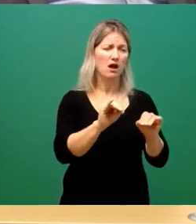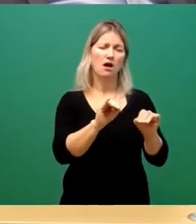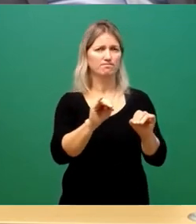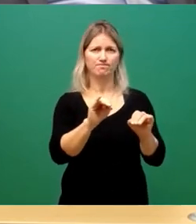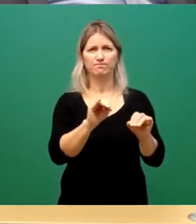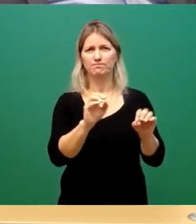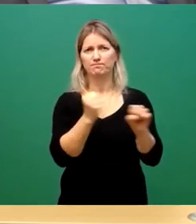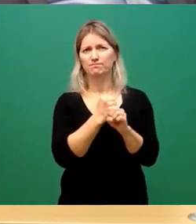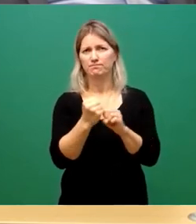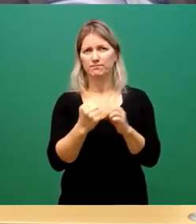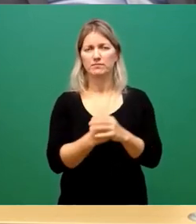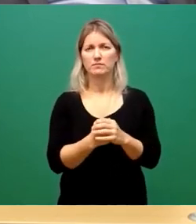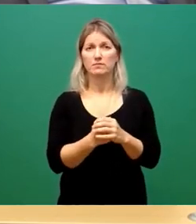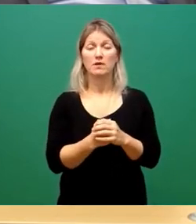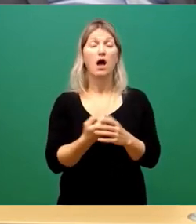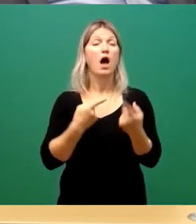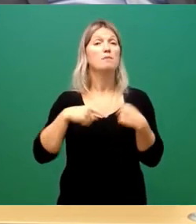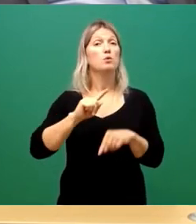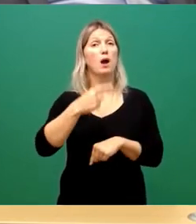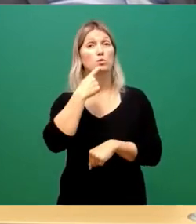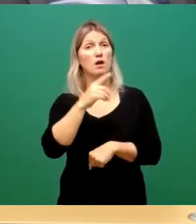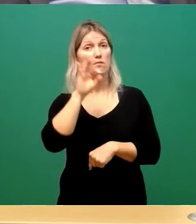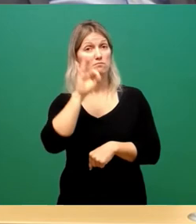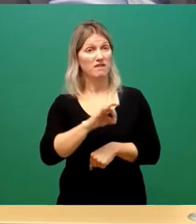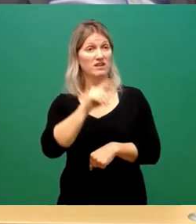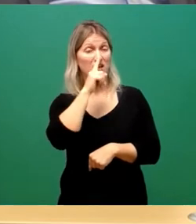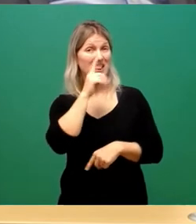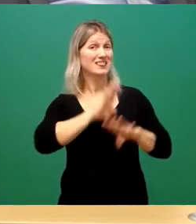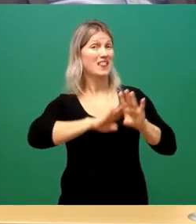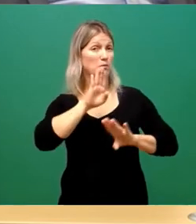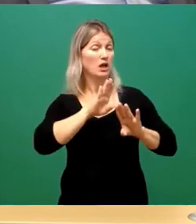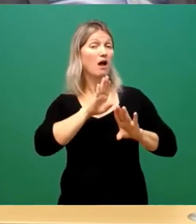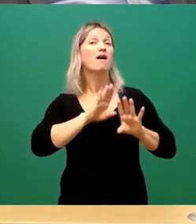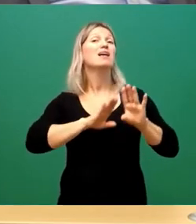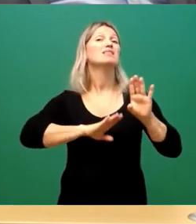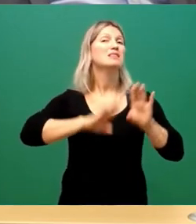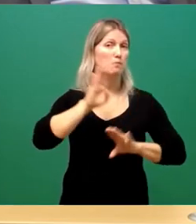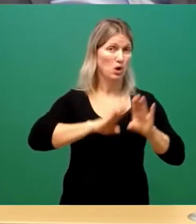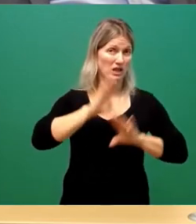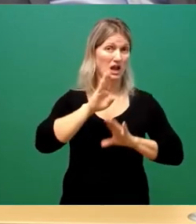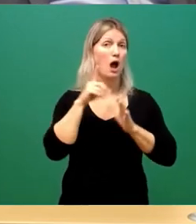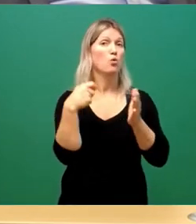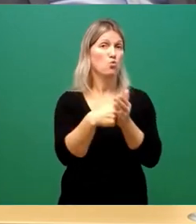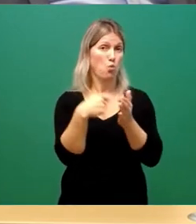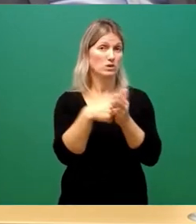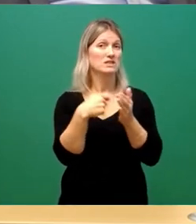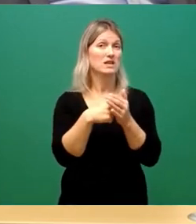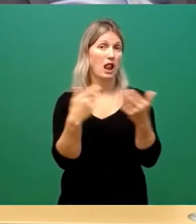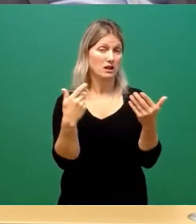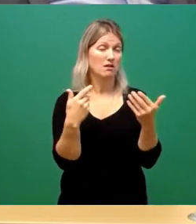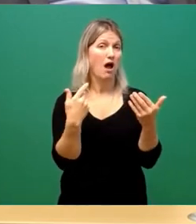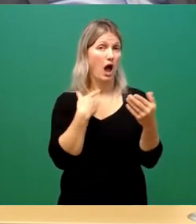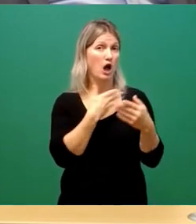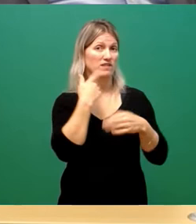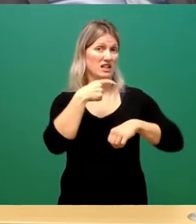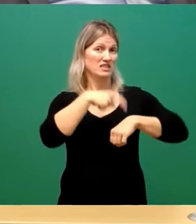wenn in einer Demokratie und Demokratie kostet nun mal auch ein Stückchen Geld und Zeit, es